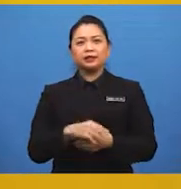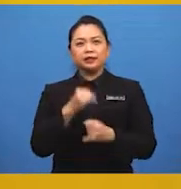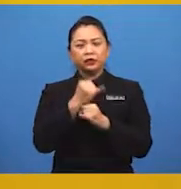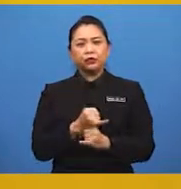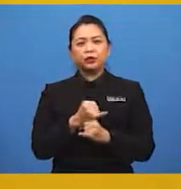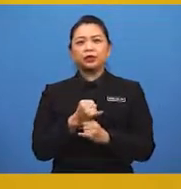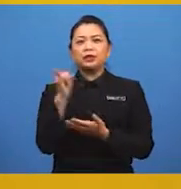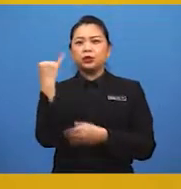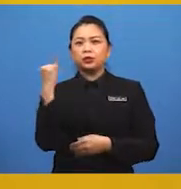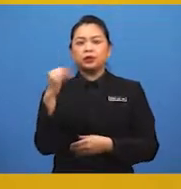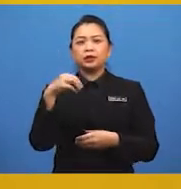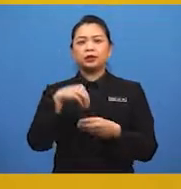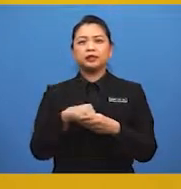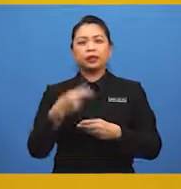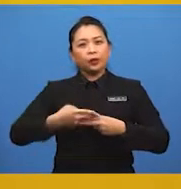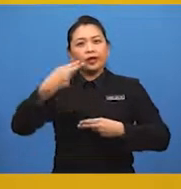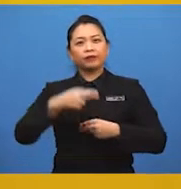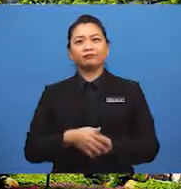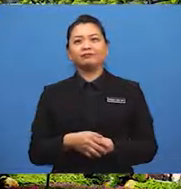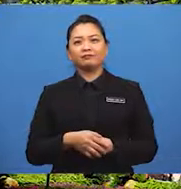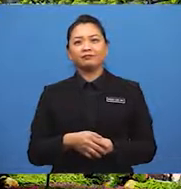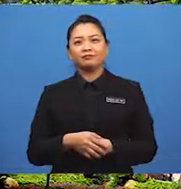insurans dan perhotelan.